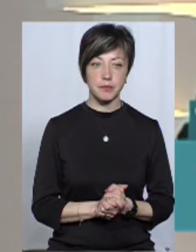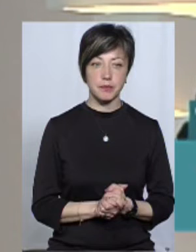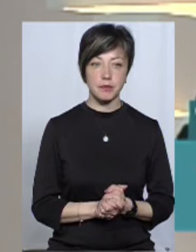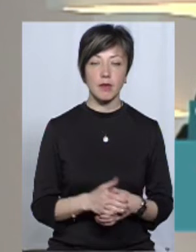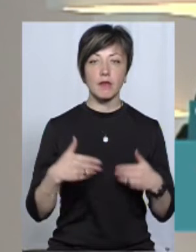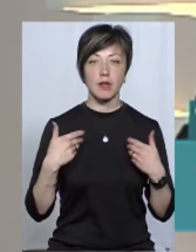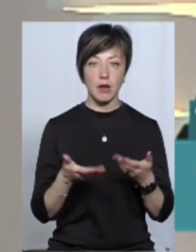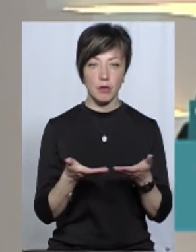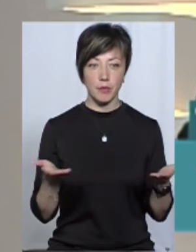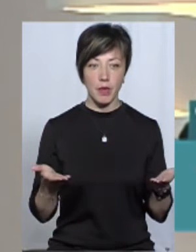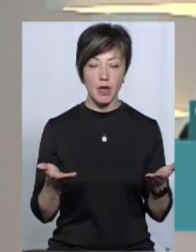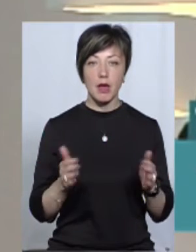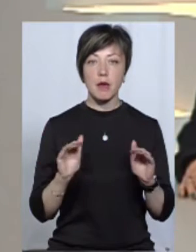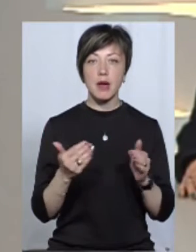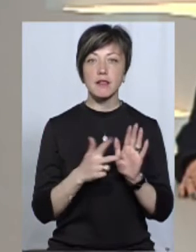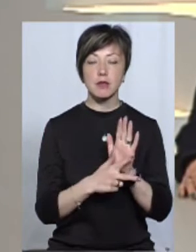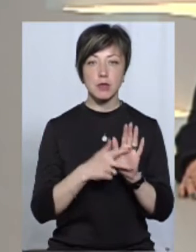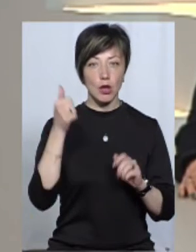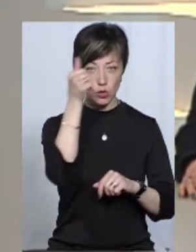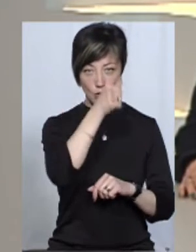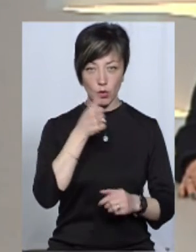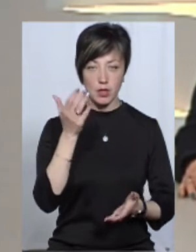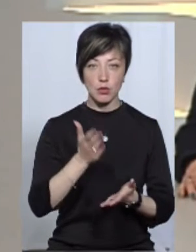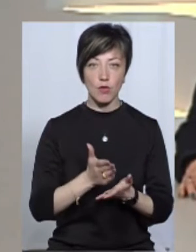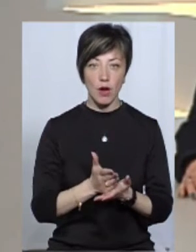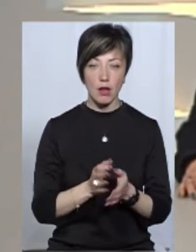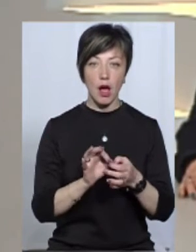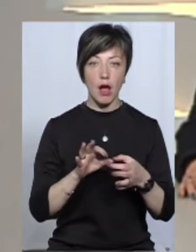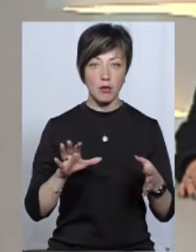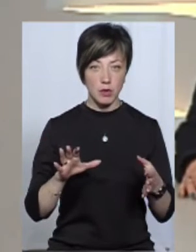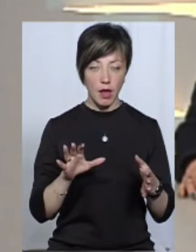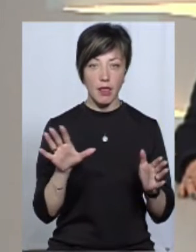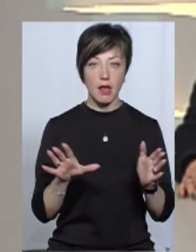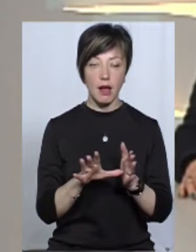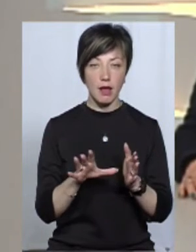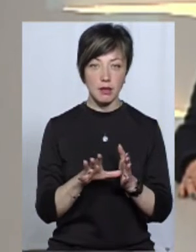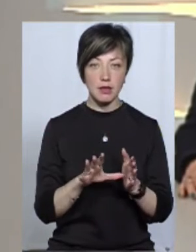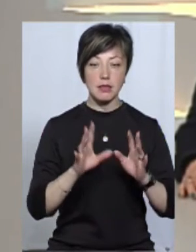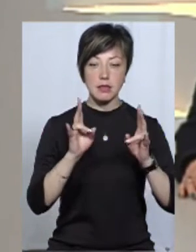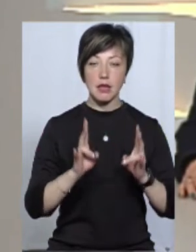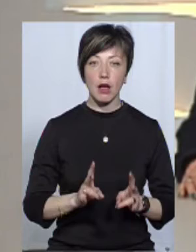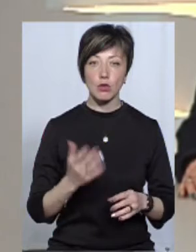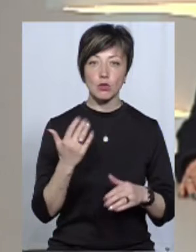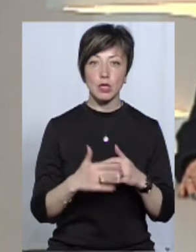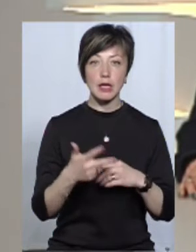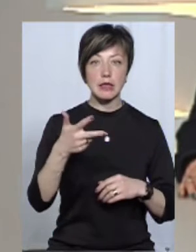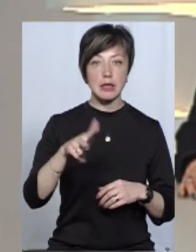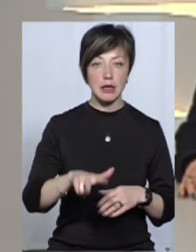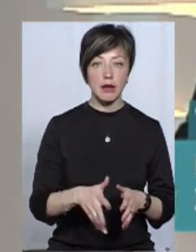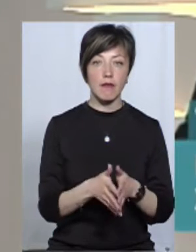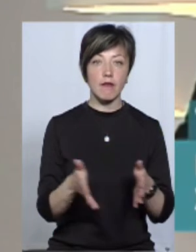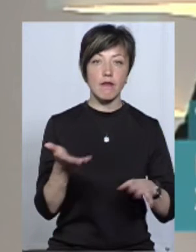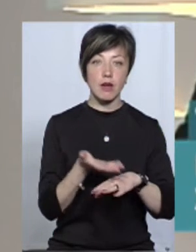Рибак. Вітаю. Менше ніж за 80 років існування атомної енергетики сталося вже три